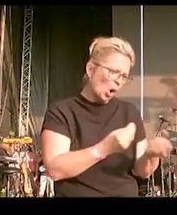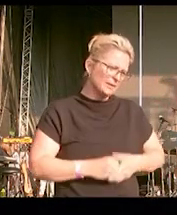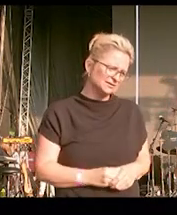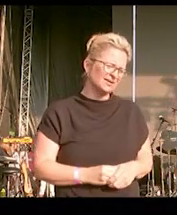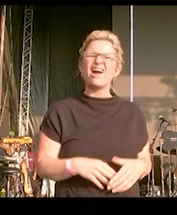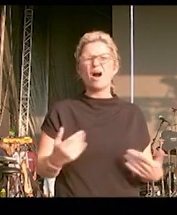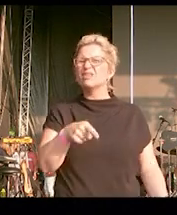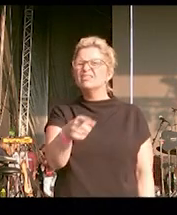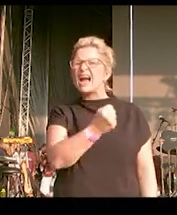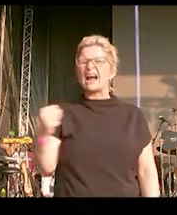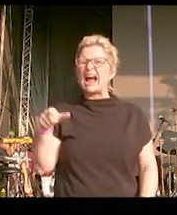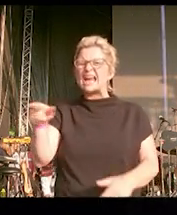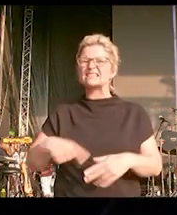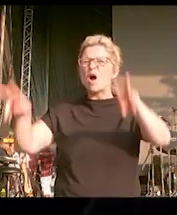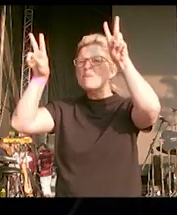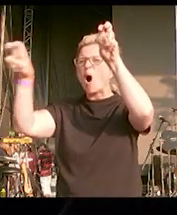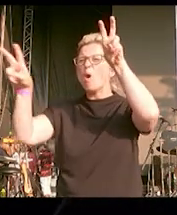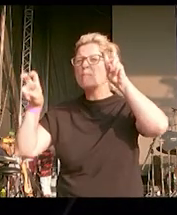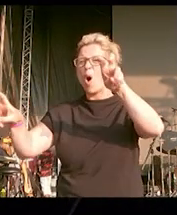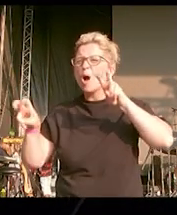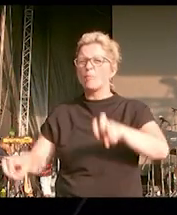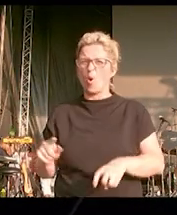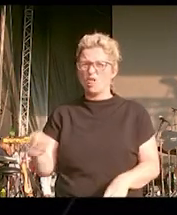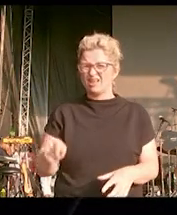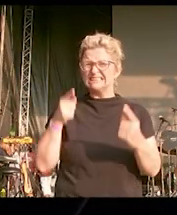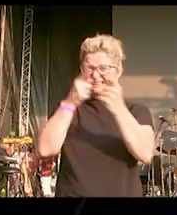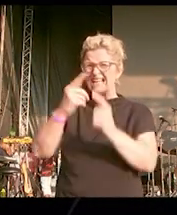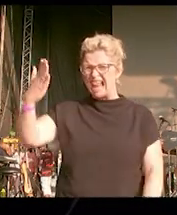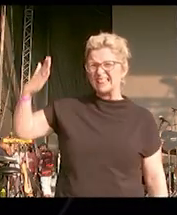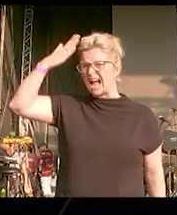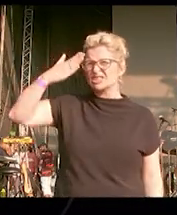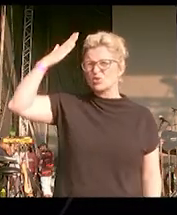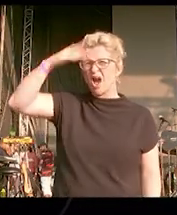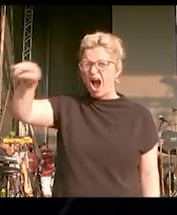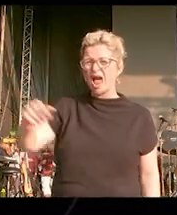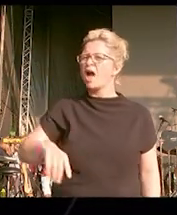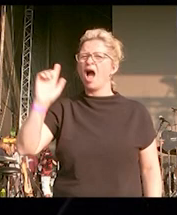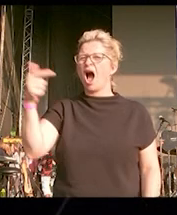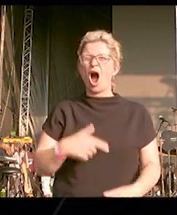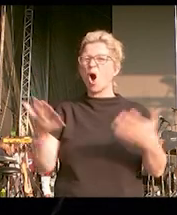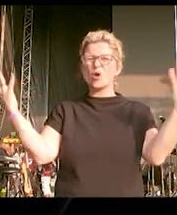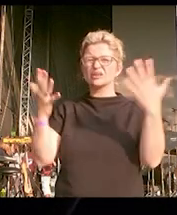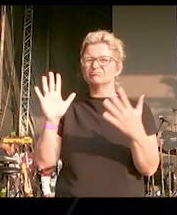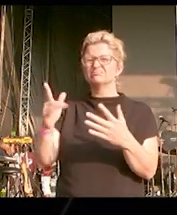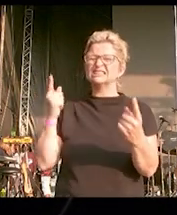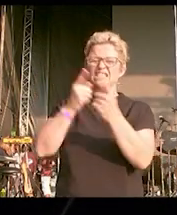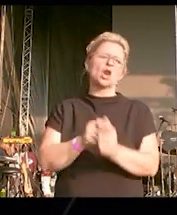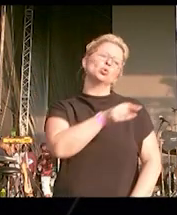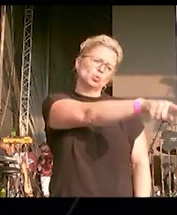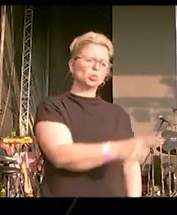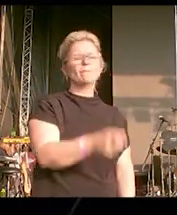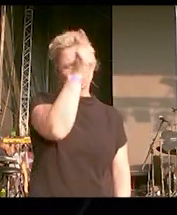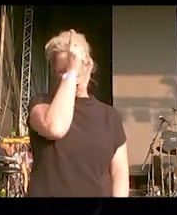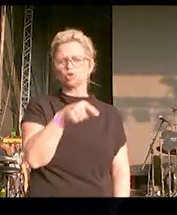nicht, diesen Rechten berohlen um das Nationale, vielmehr um die Definitionshoheit darüber, wer deutsch ist